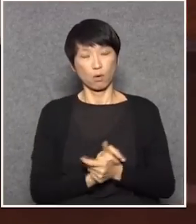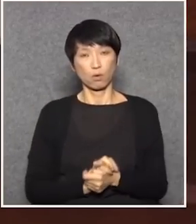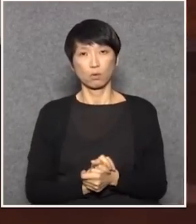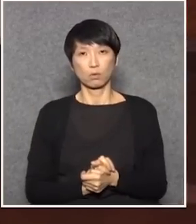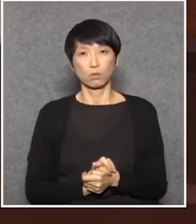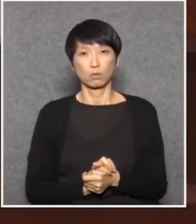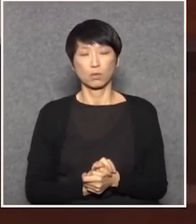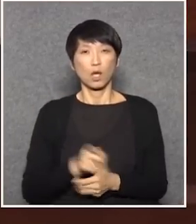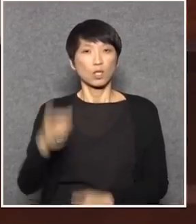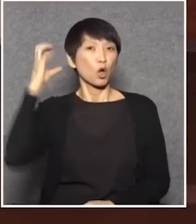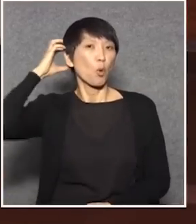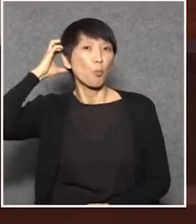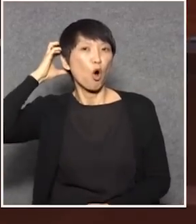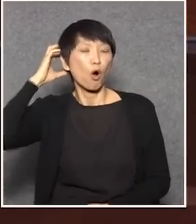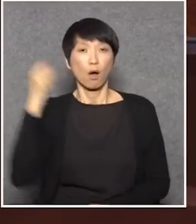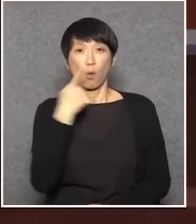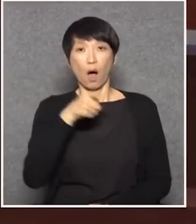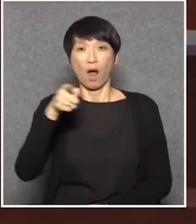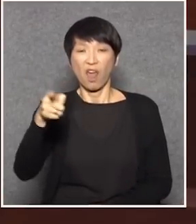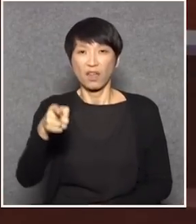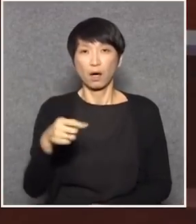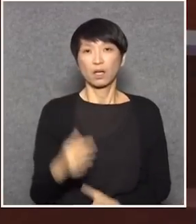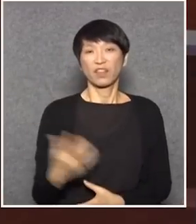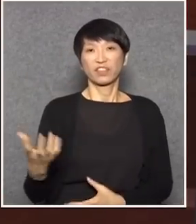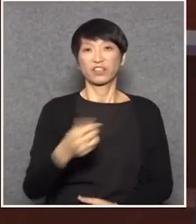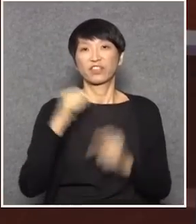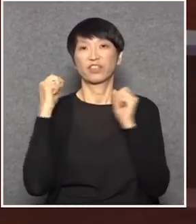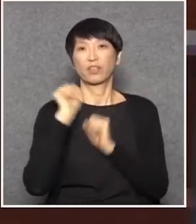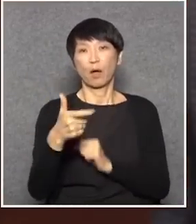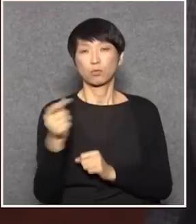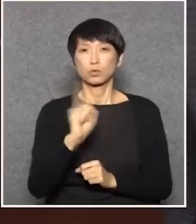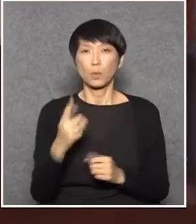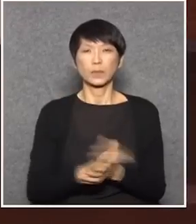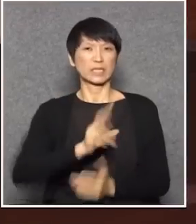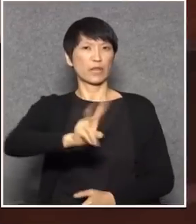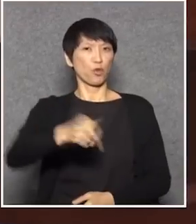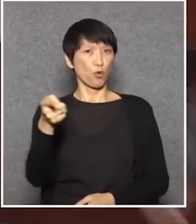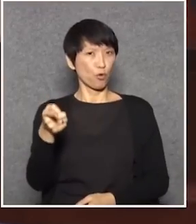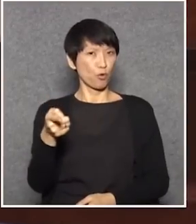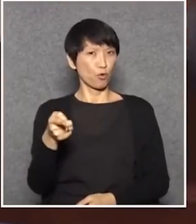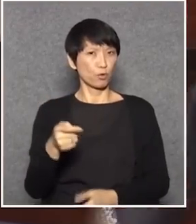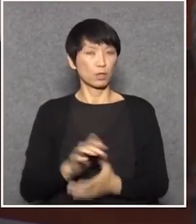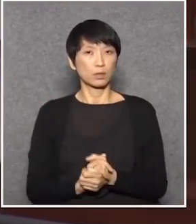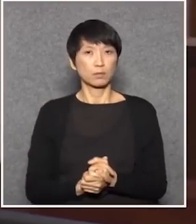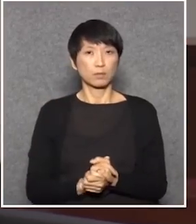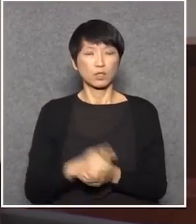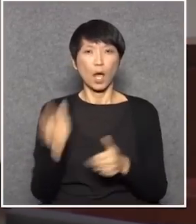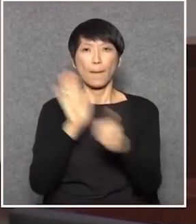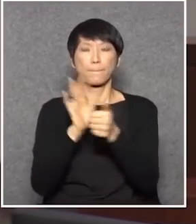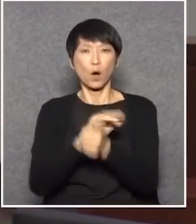那個阿婆說你一個西門出來的你大一點啊是不是?大家同一個西門出來的是不是?你又不幫一下你阿婆?